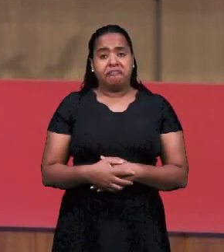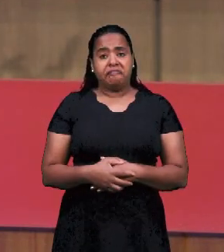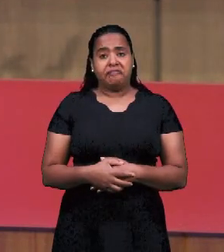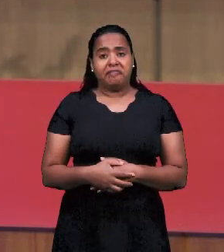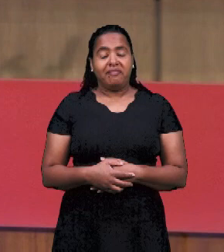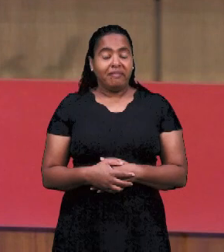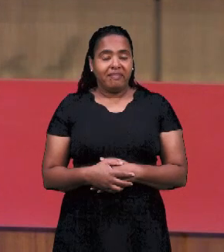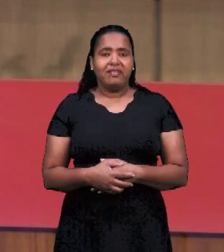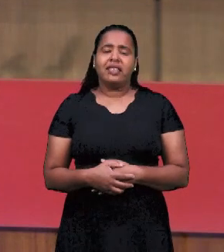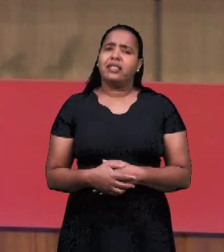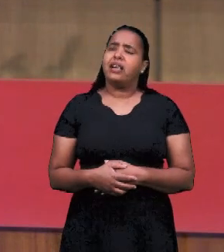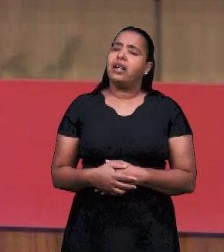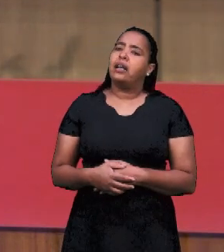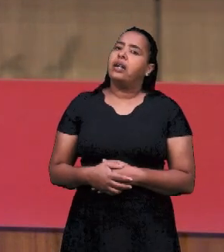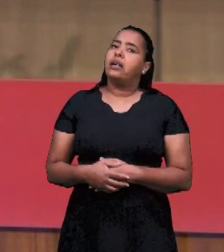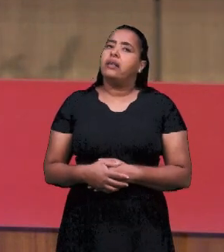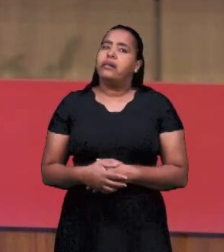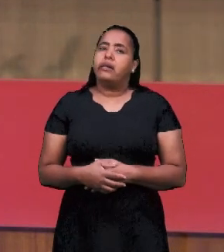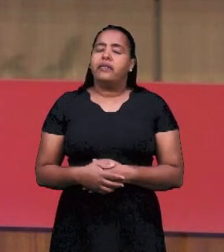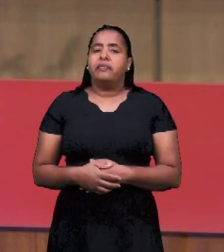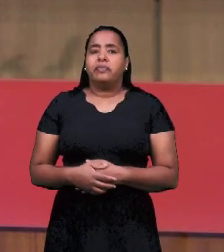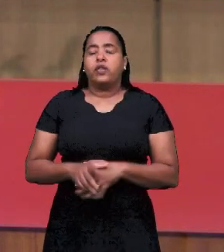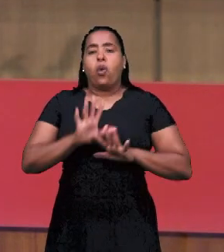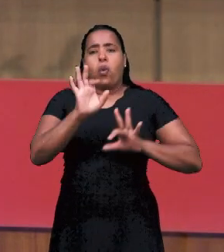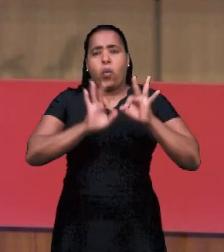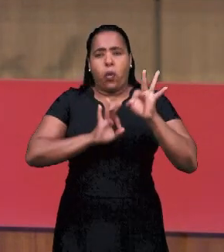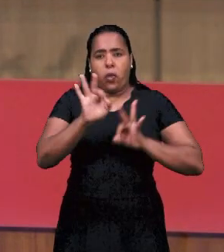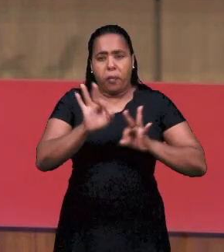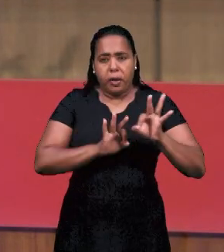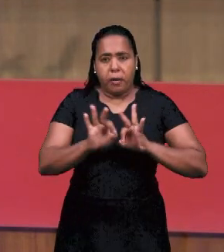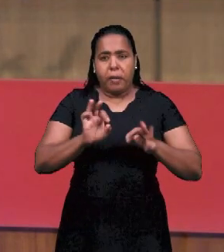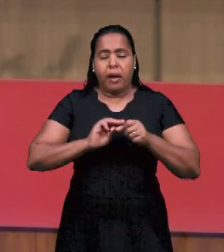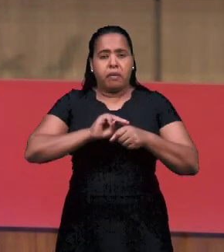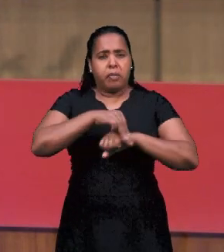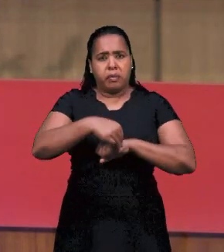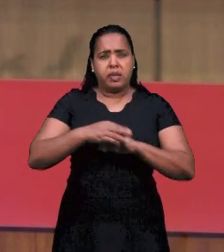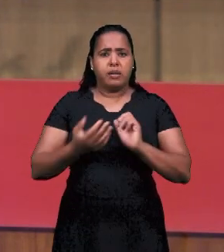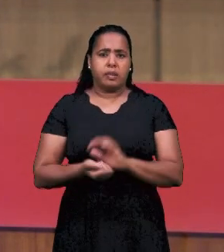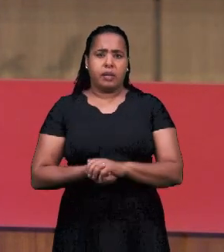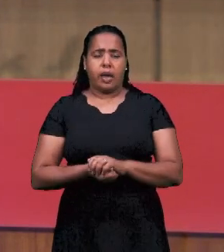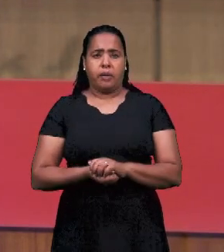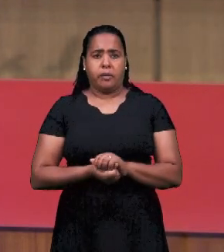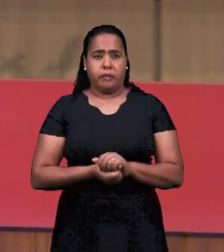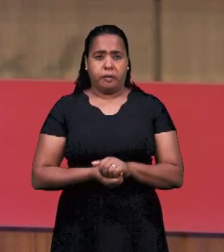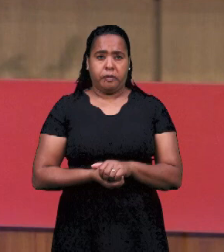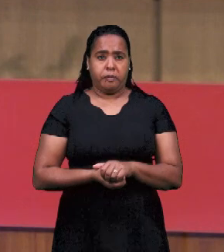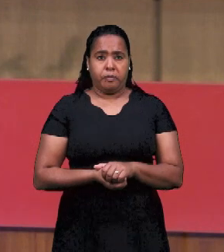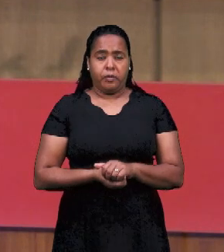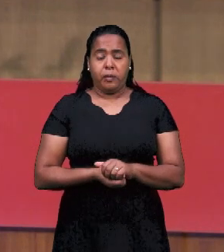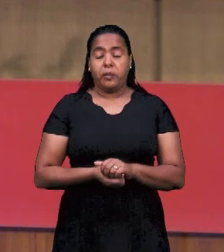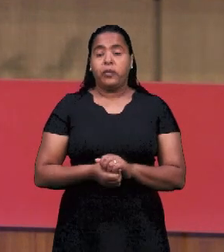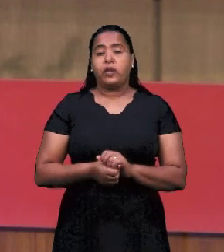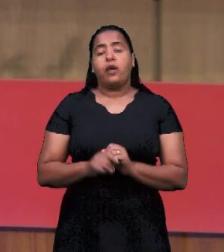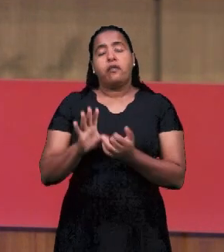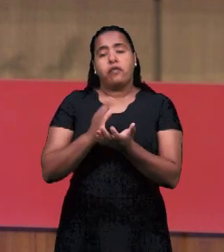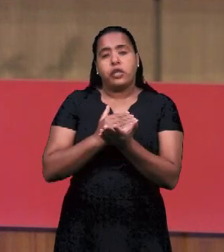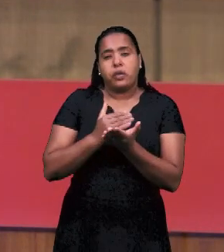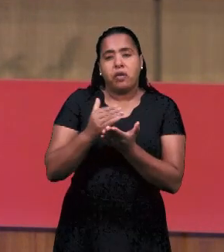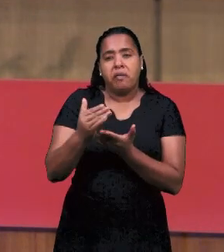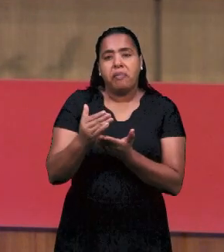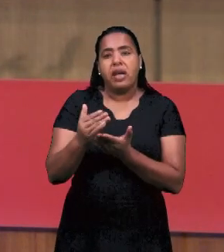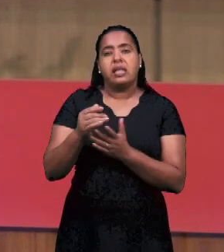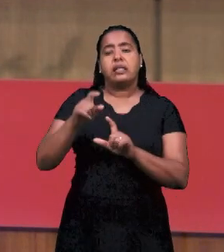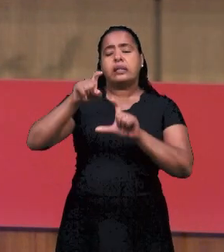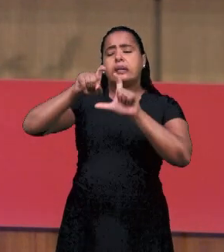лет. И она мне уже такие вещи говорила. Что я из мира, она не может со мной встречаться. Итак, подготовка к